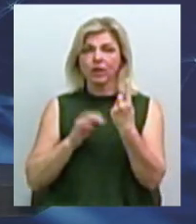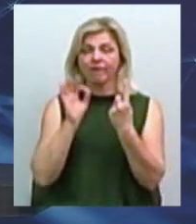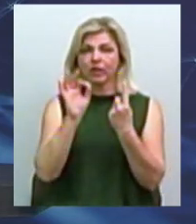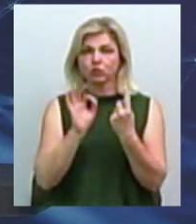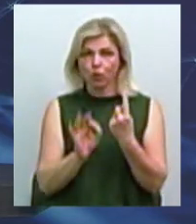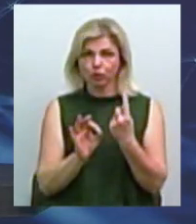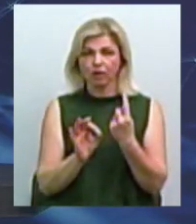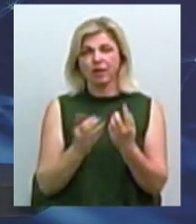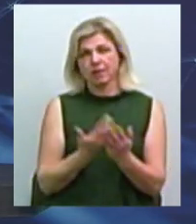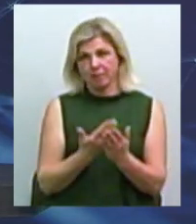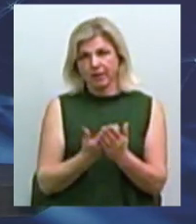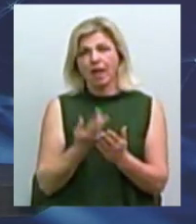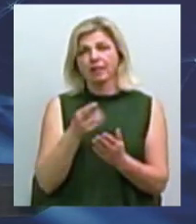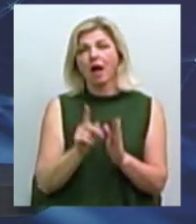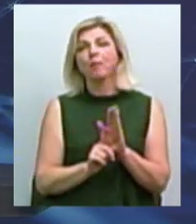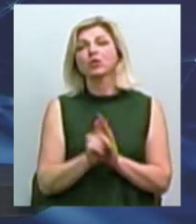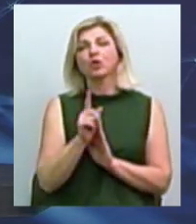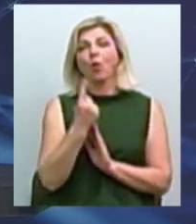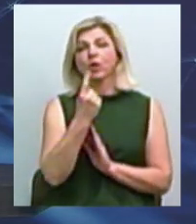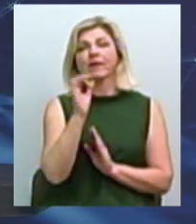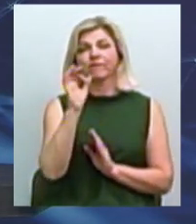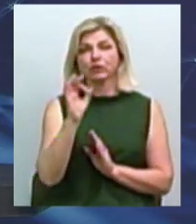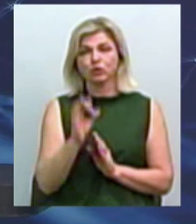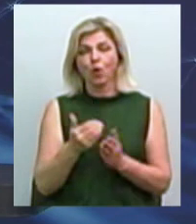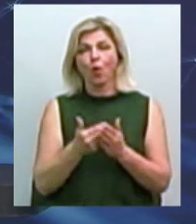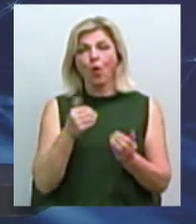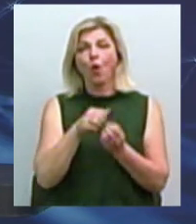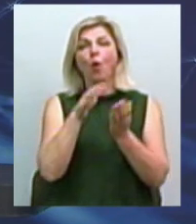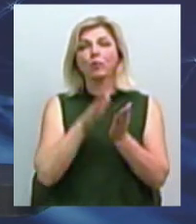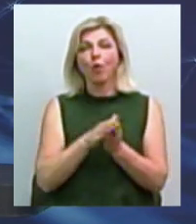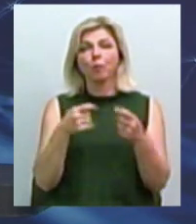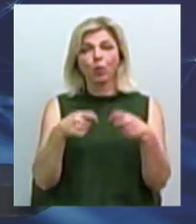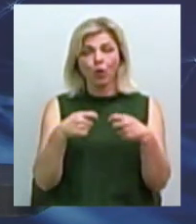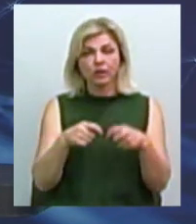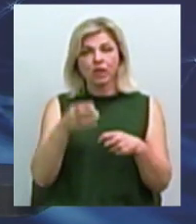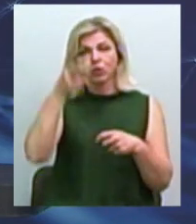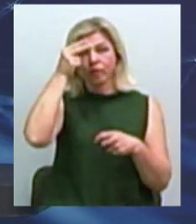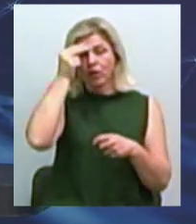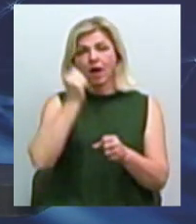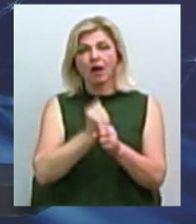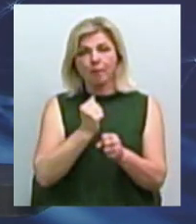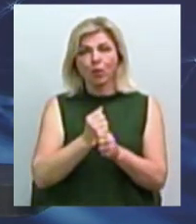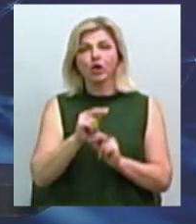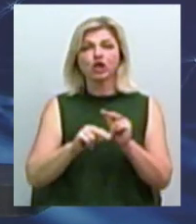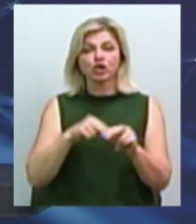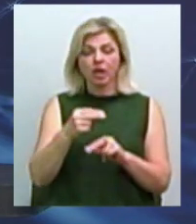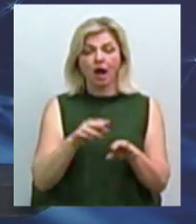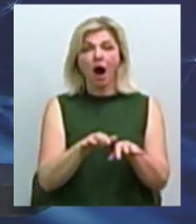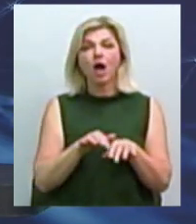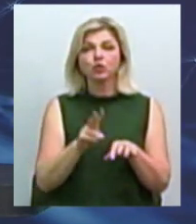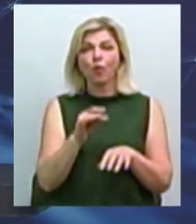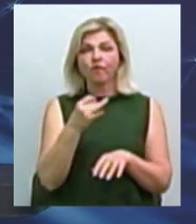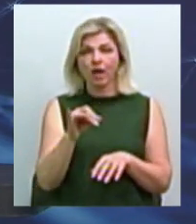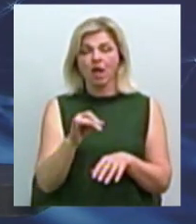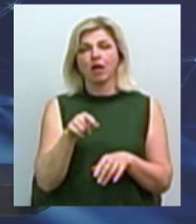від об'єму продажу з урахуванням роботи через контрольно-касовий апарат, я думаю,